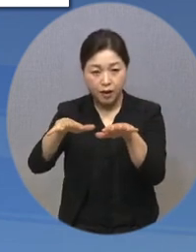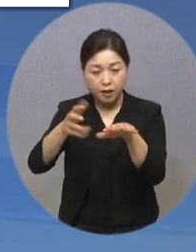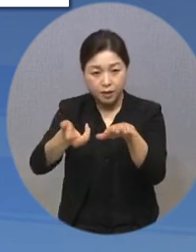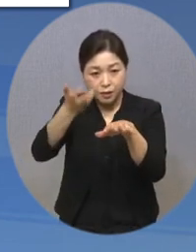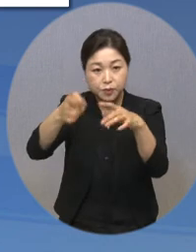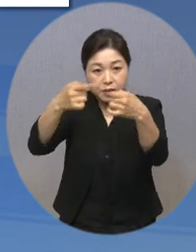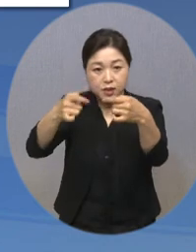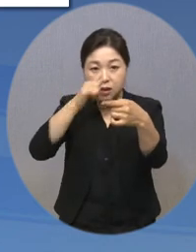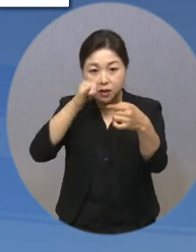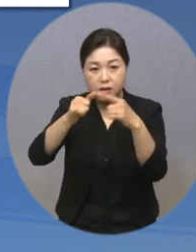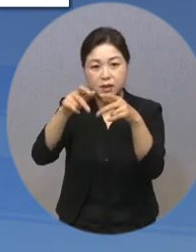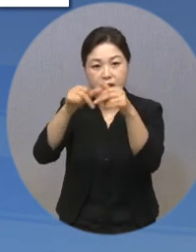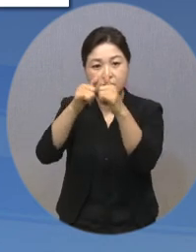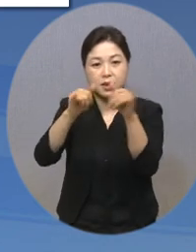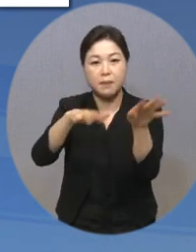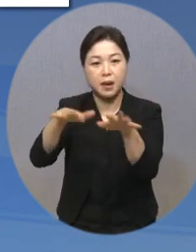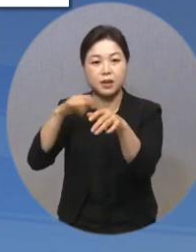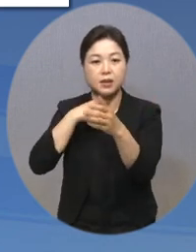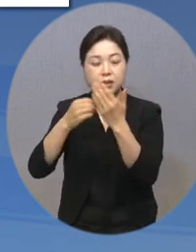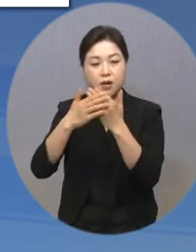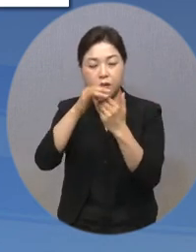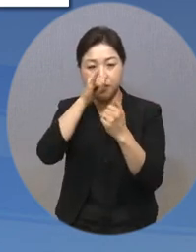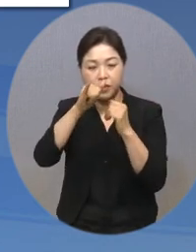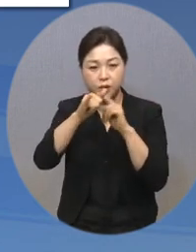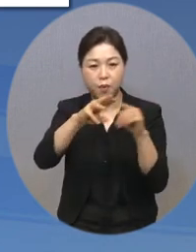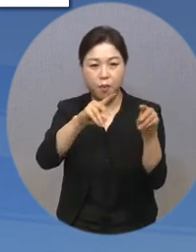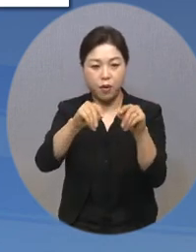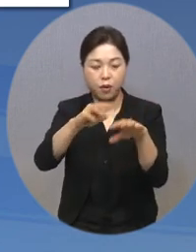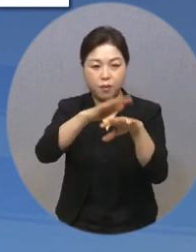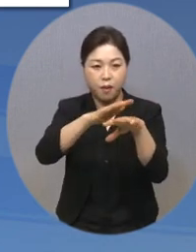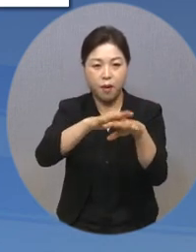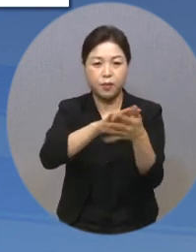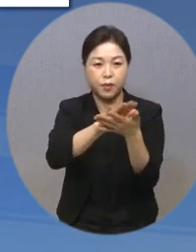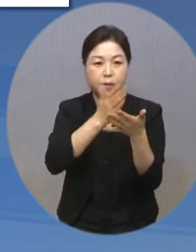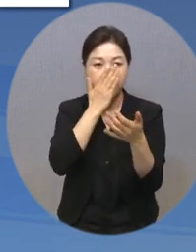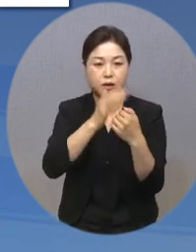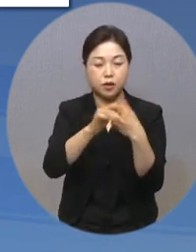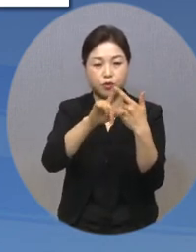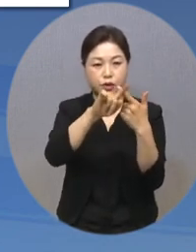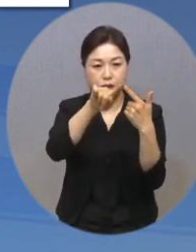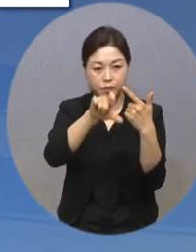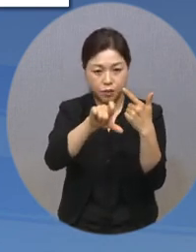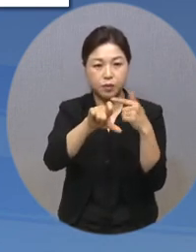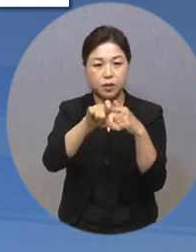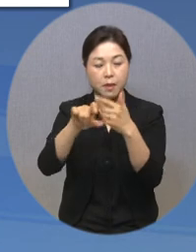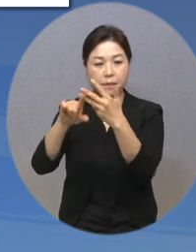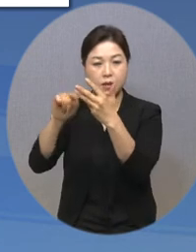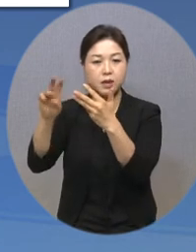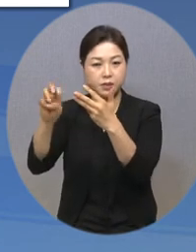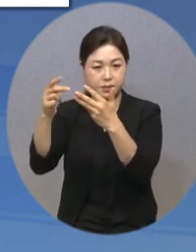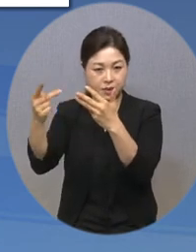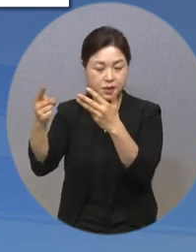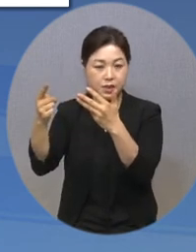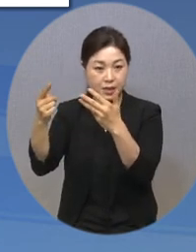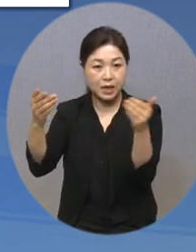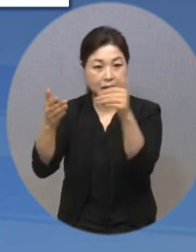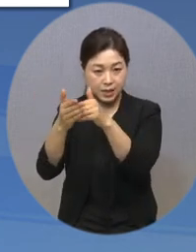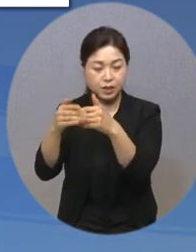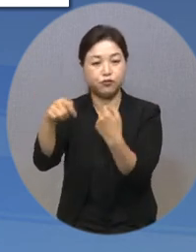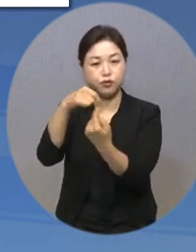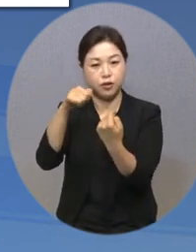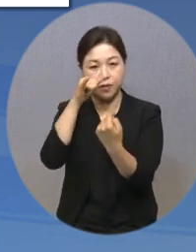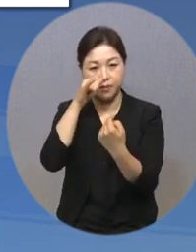체험하고 모래를 활용해 촉감놀이를 할 수 있는 과정을 6월 15일부터 오는 8월 31일까지 운영합니다.